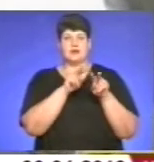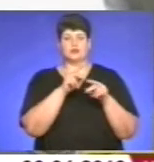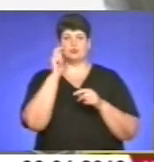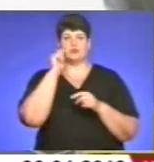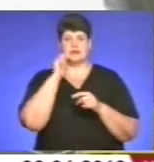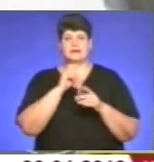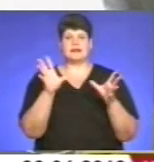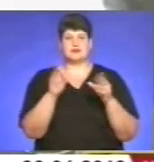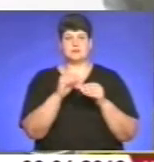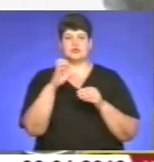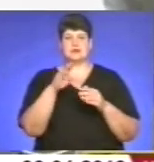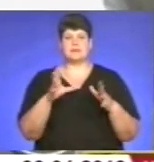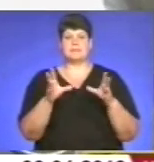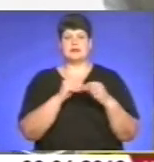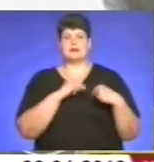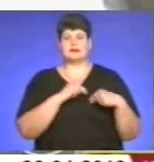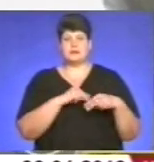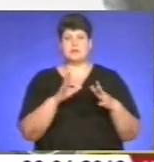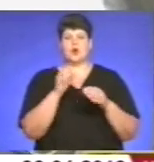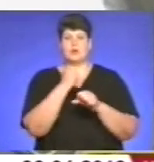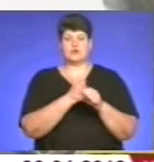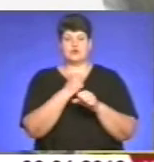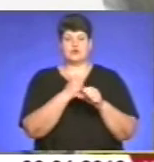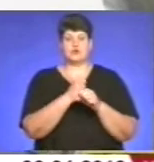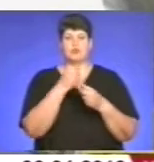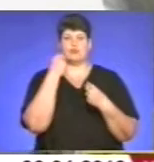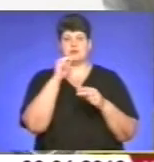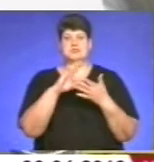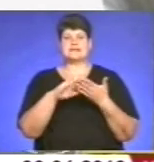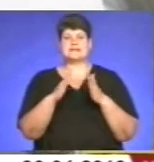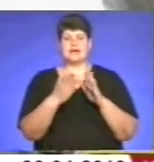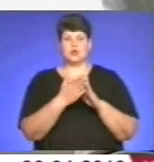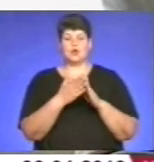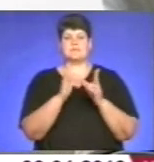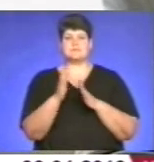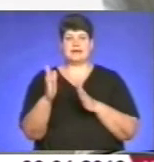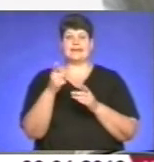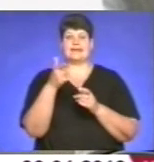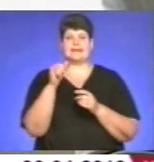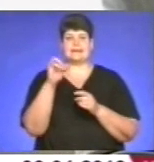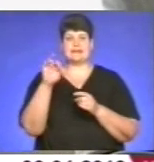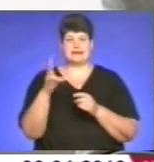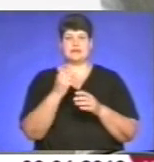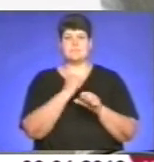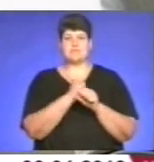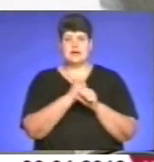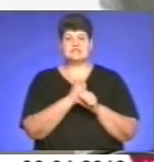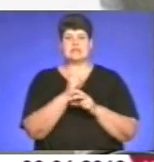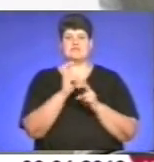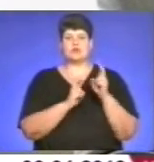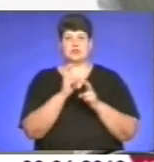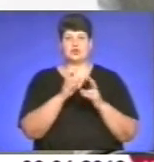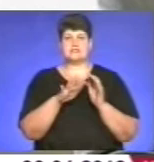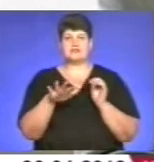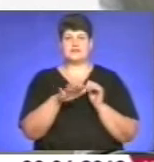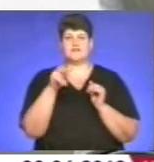опрацьовано загальнодержавну соціальну програму поліпшення стану безпеки, ігієнної праці та виробничого середовища на